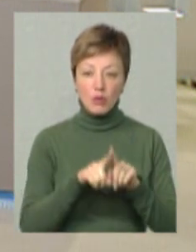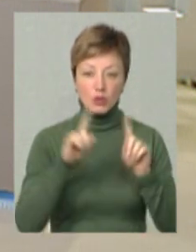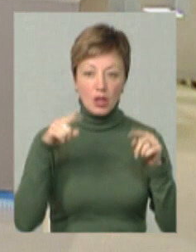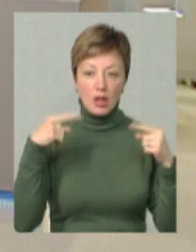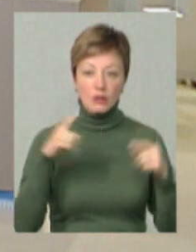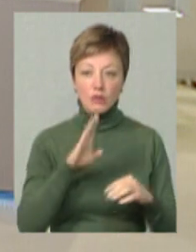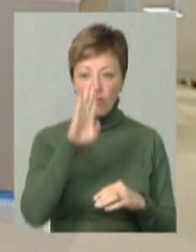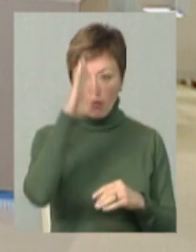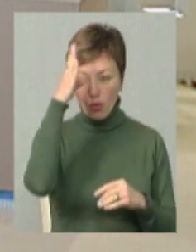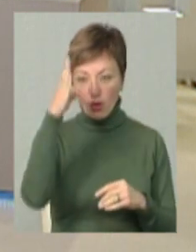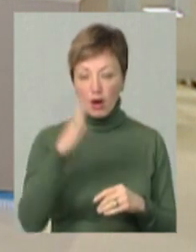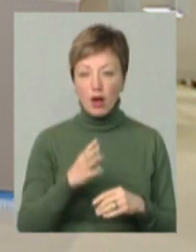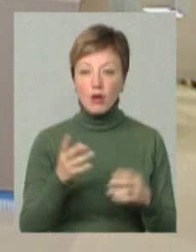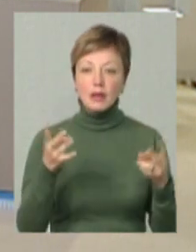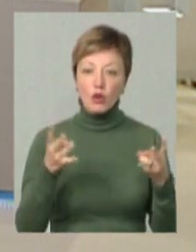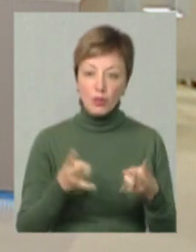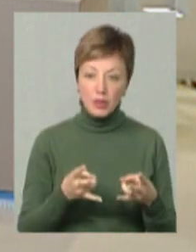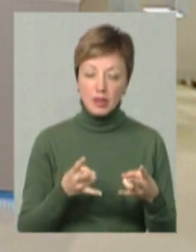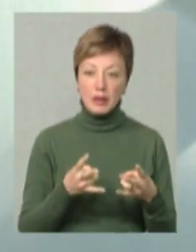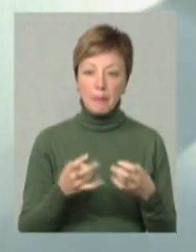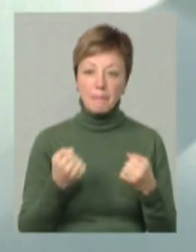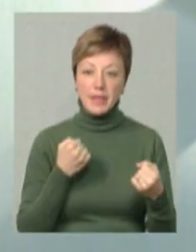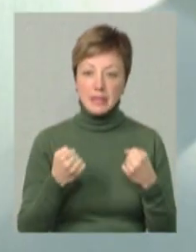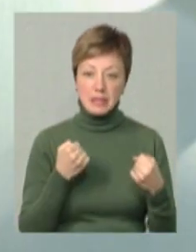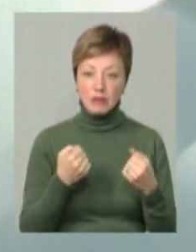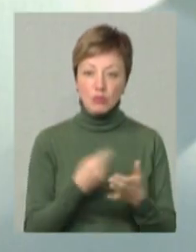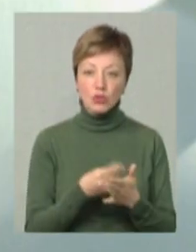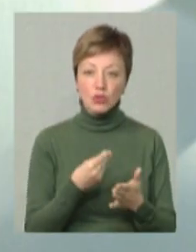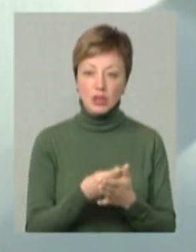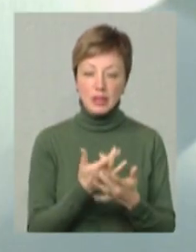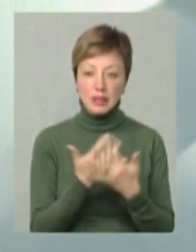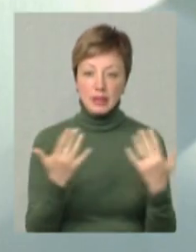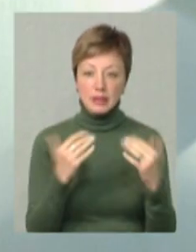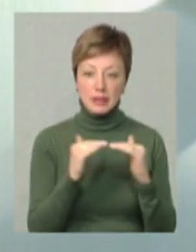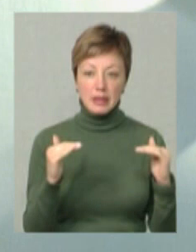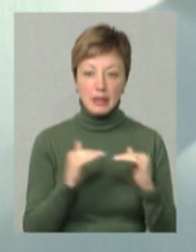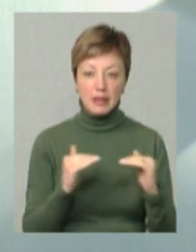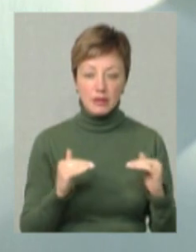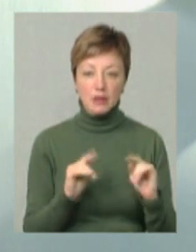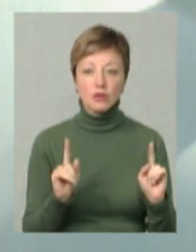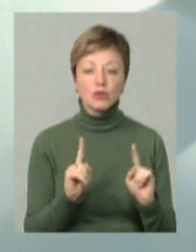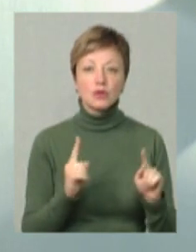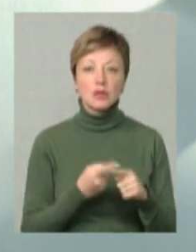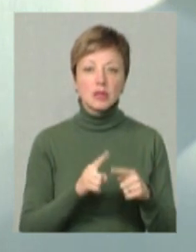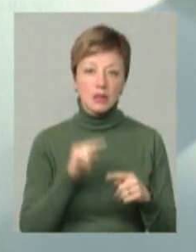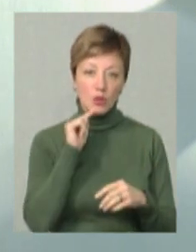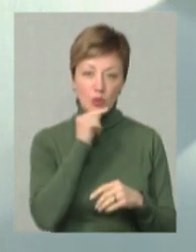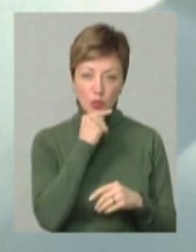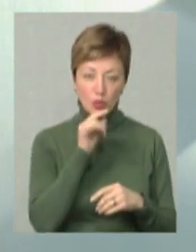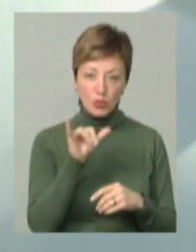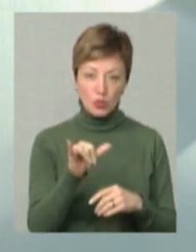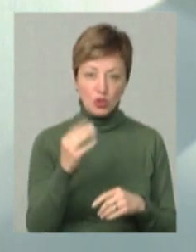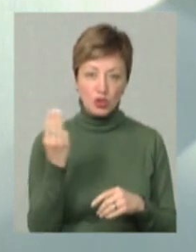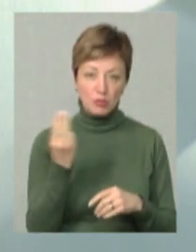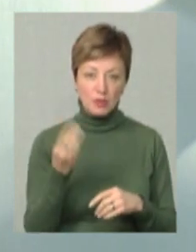шаленству ворога, просто необхідні міцні спроможні бюджети різних рівнів. Що з економікою у